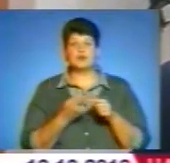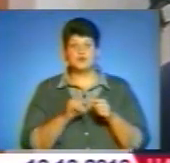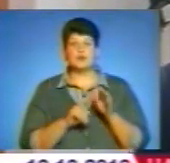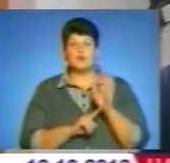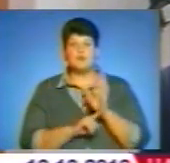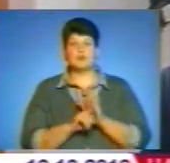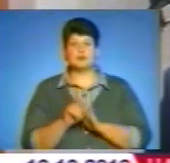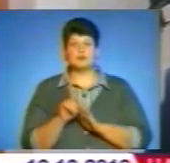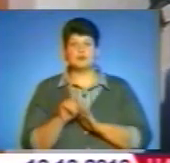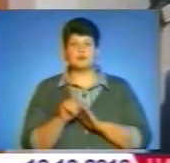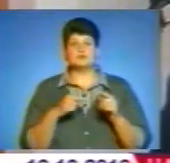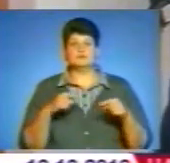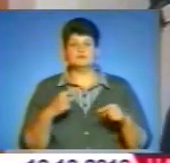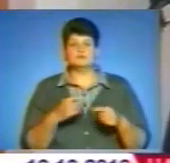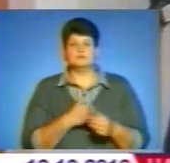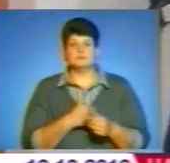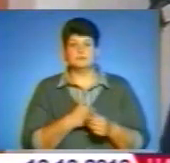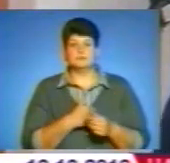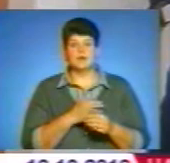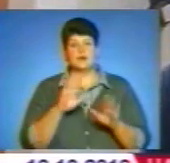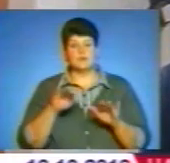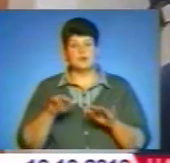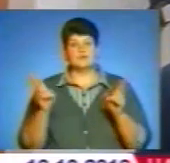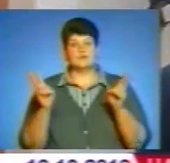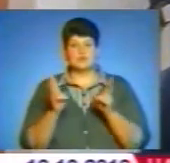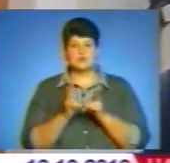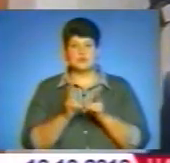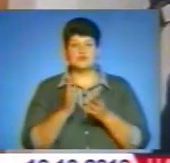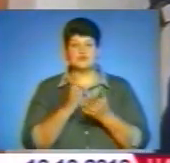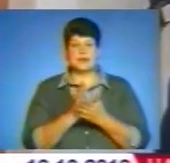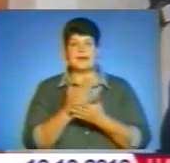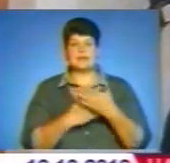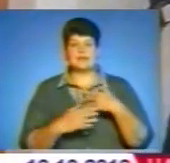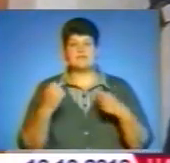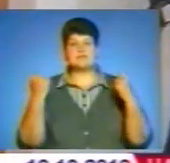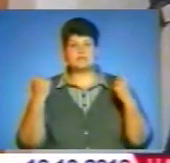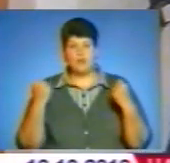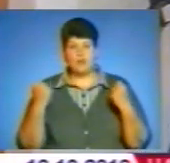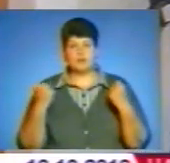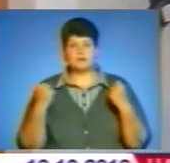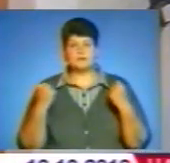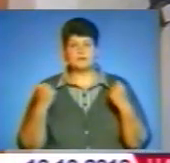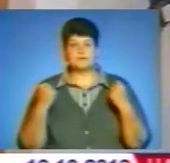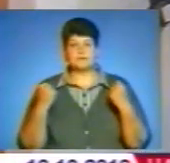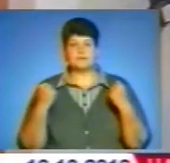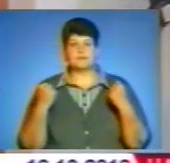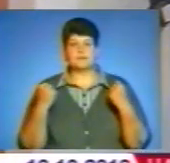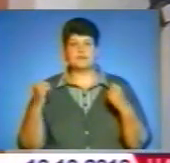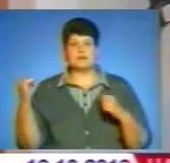Своє дитинство приймав на стадіоні. З того почалося. Почався в футбол, потім зустрів.